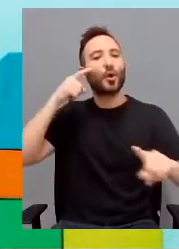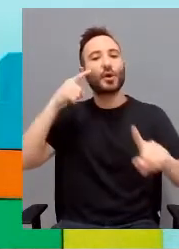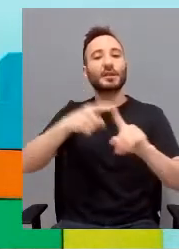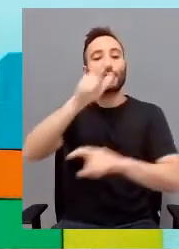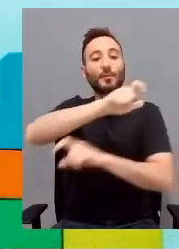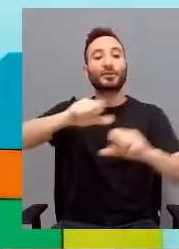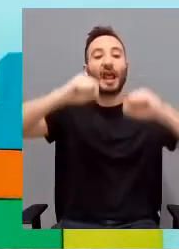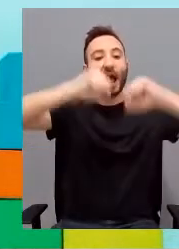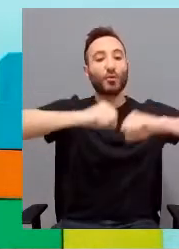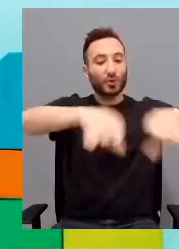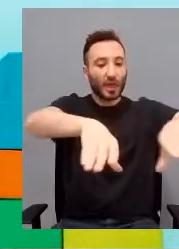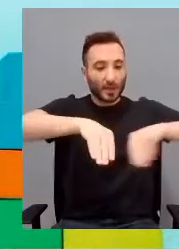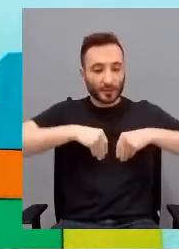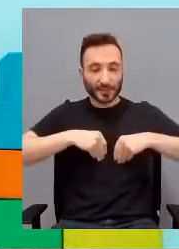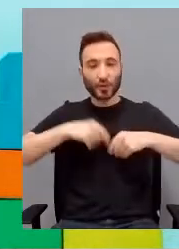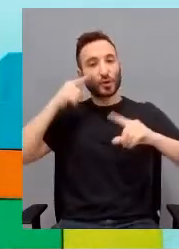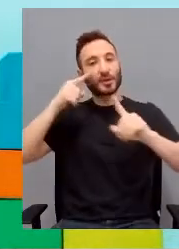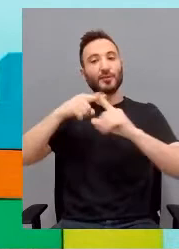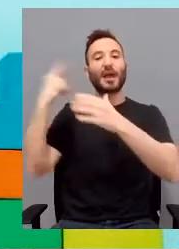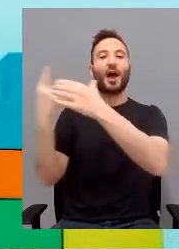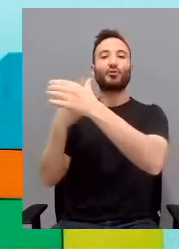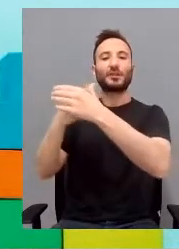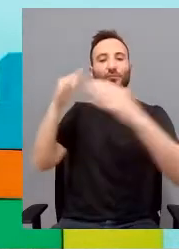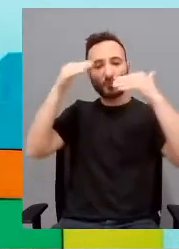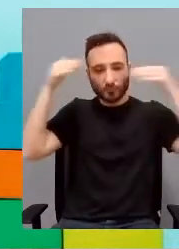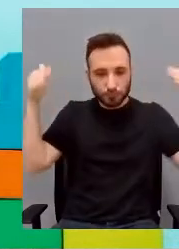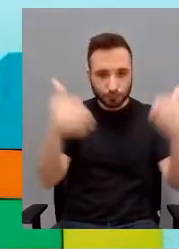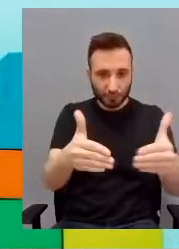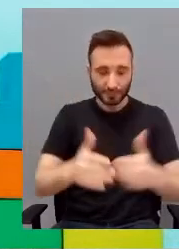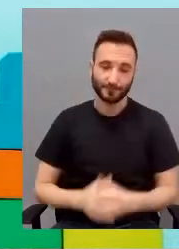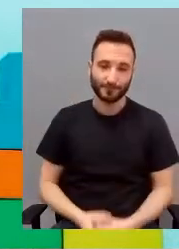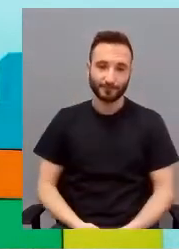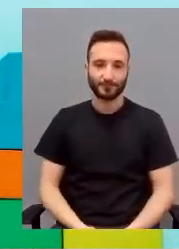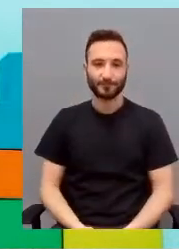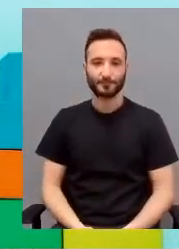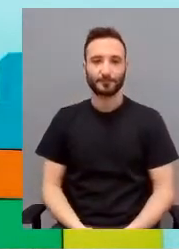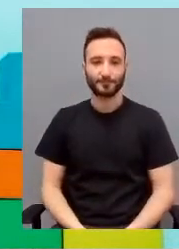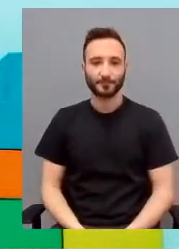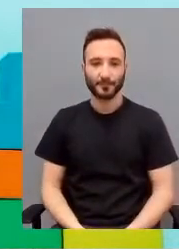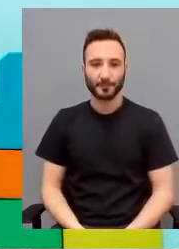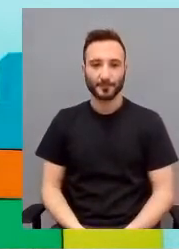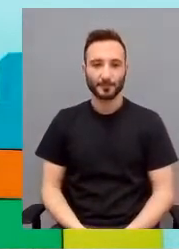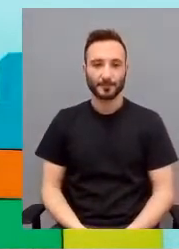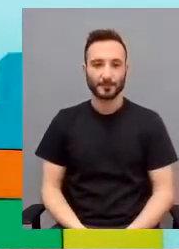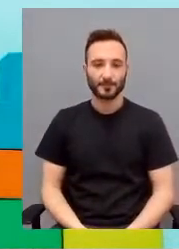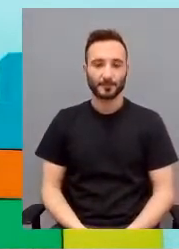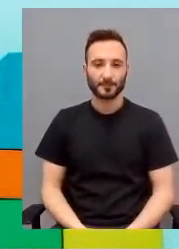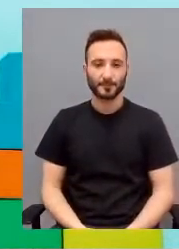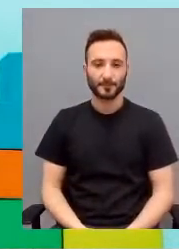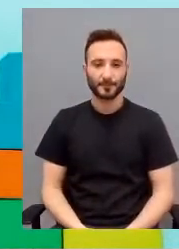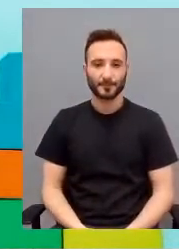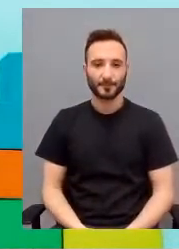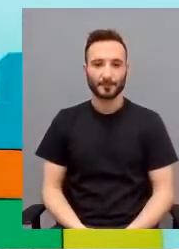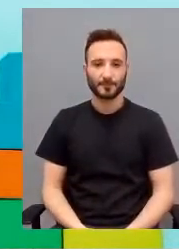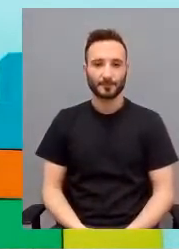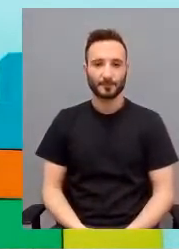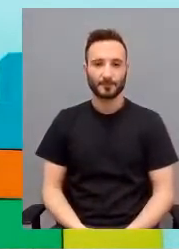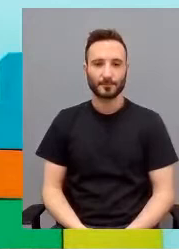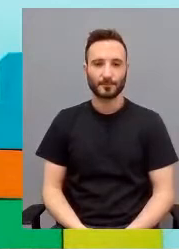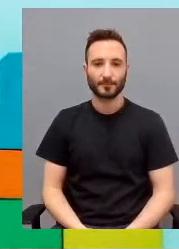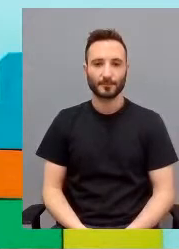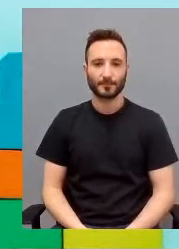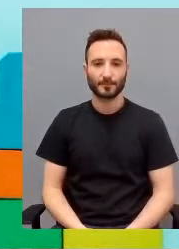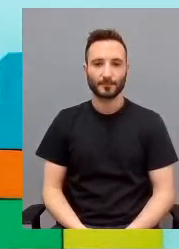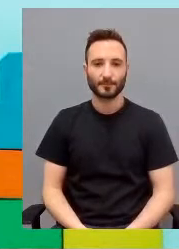con trastorno del rispetto dell'autismo. L'ente gestore e proprietario è la Fondazione Genitori per l